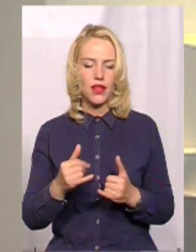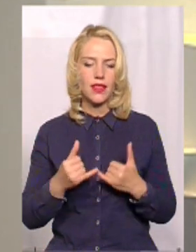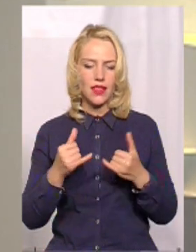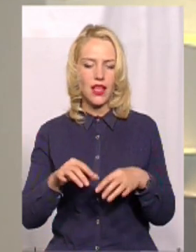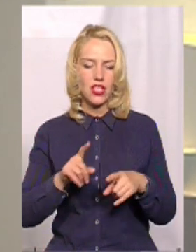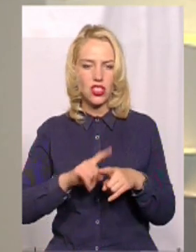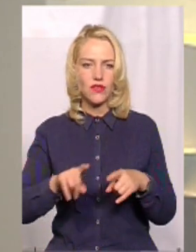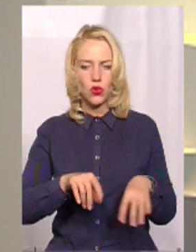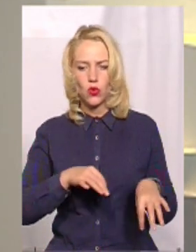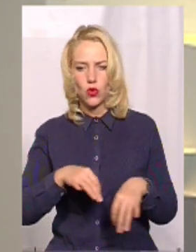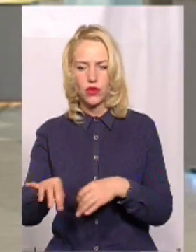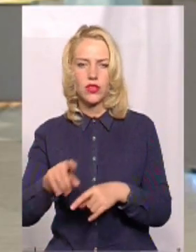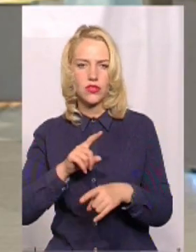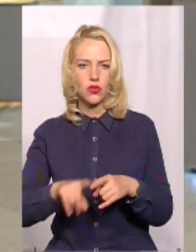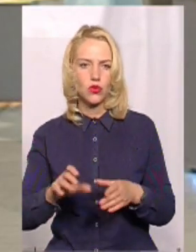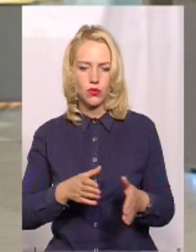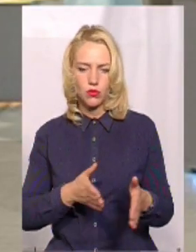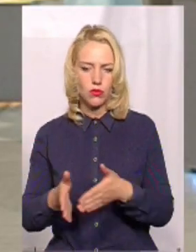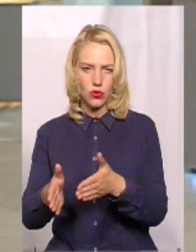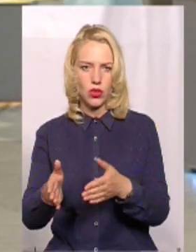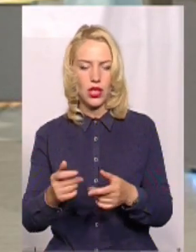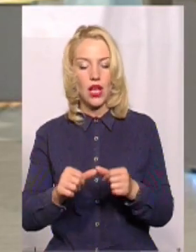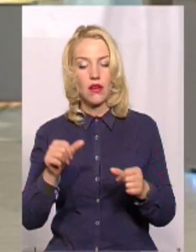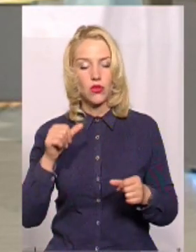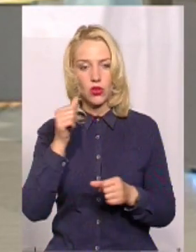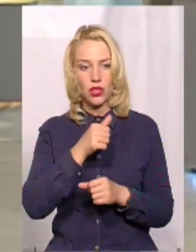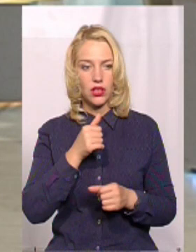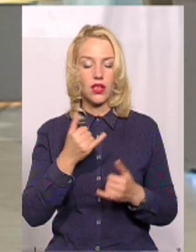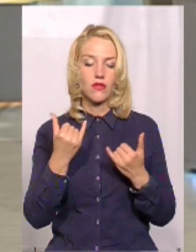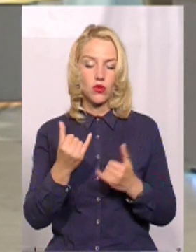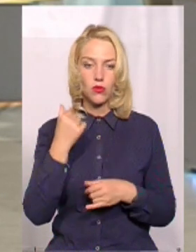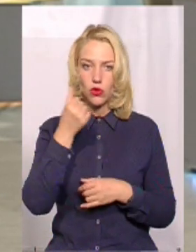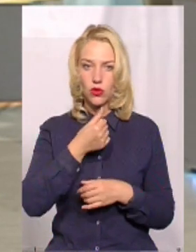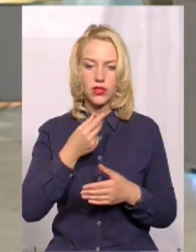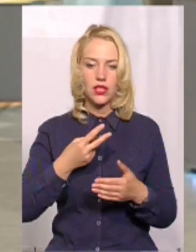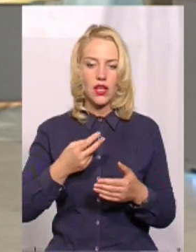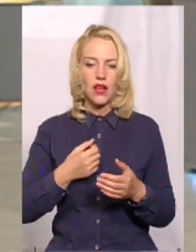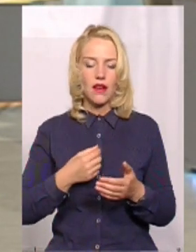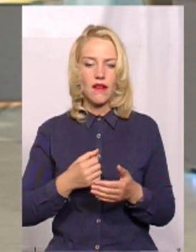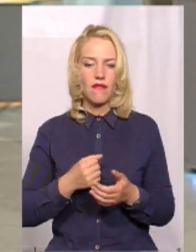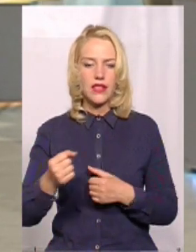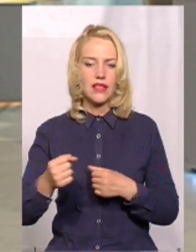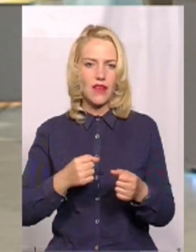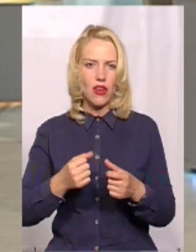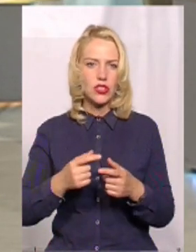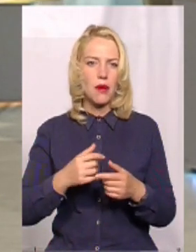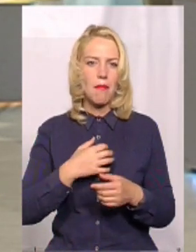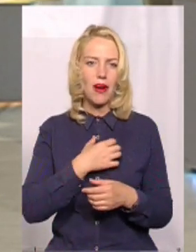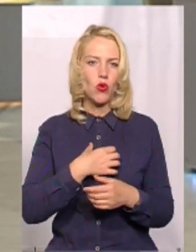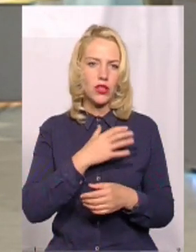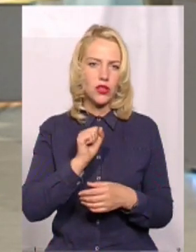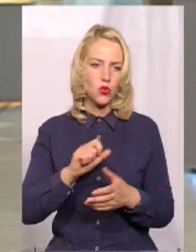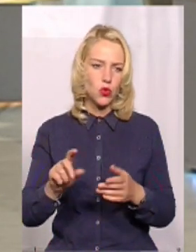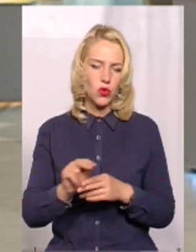легше було діставатися визначених пунктів. торік, ну і цього року, розставляючи пріоритети в ремонтах, бралися до уваги, наскільки